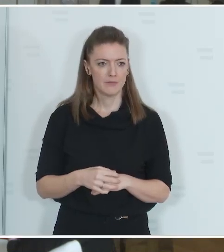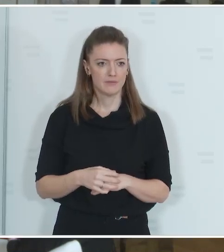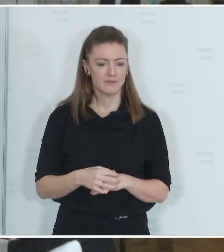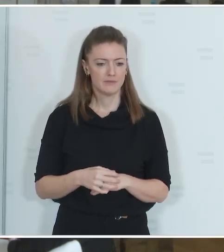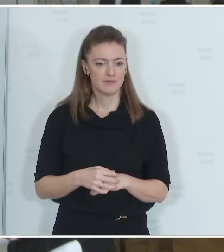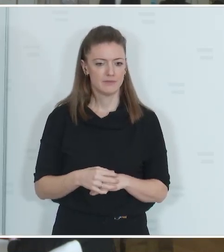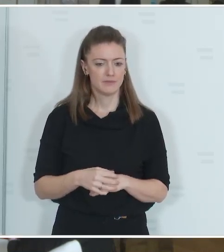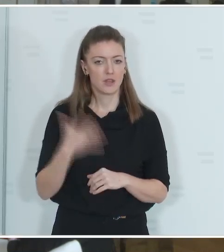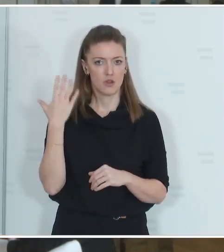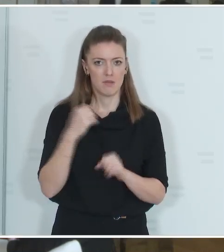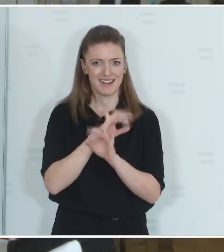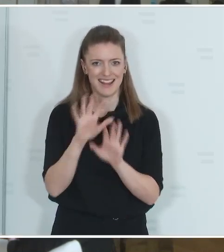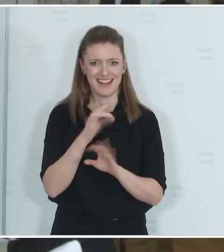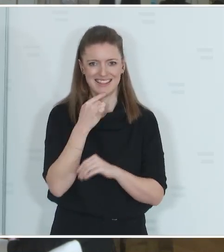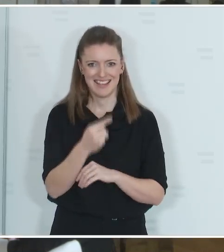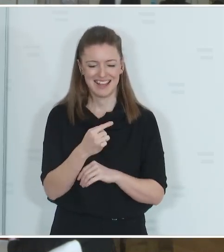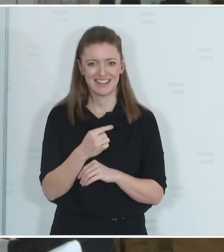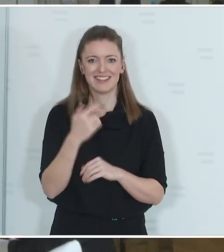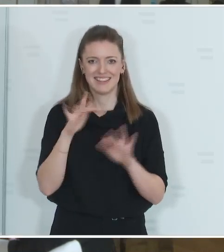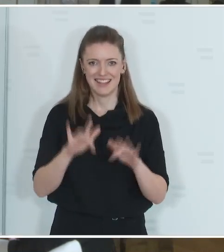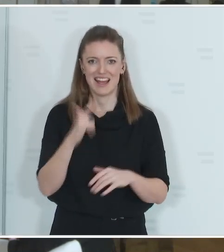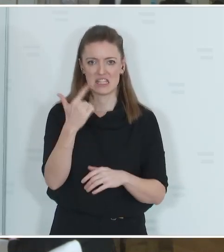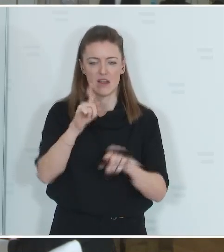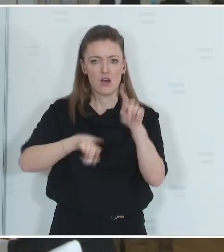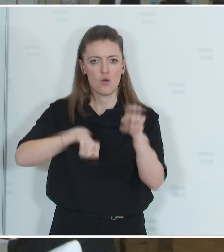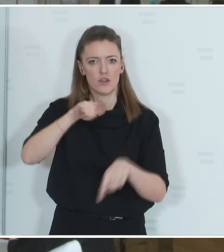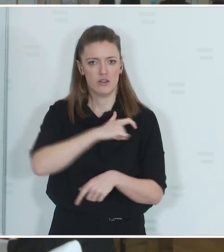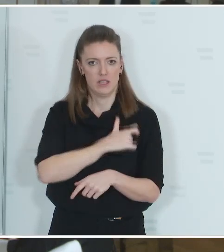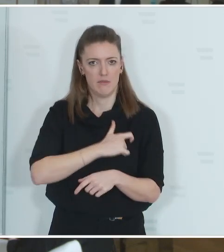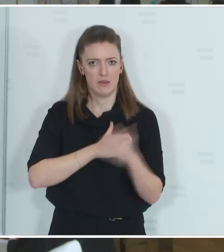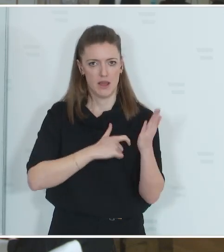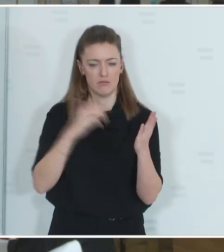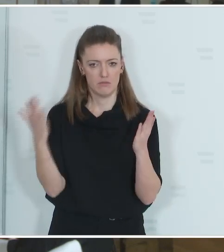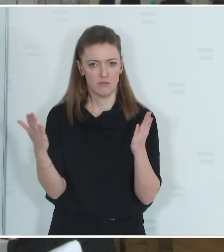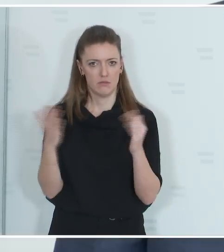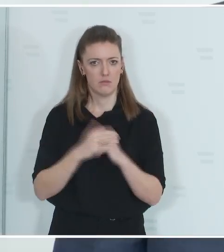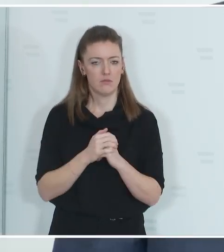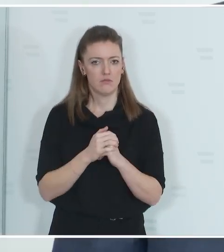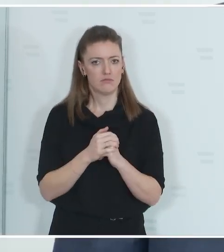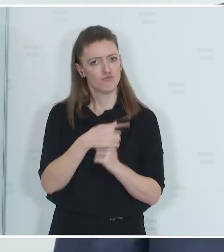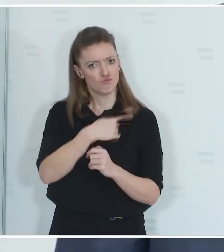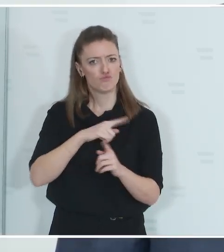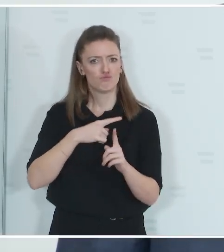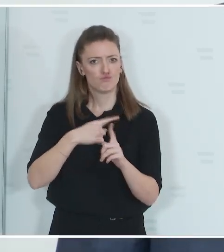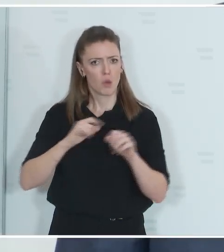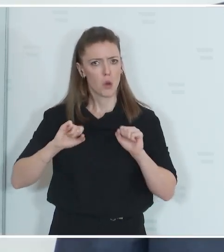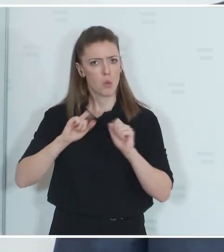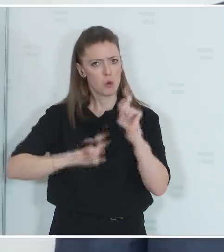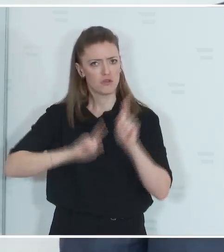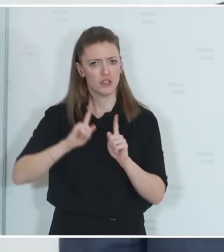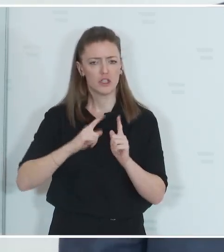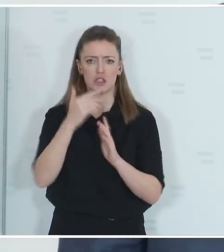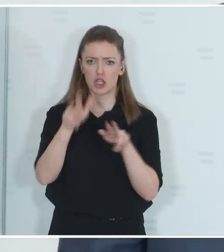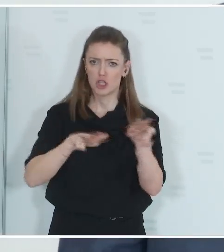an dieser Stelle klar sagen, wir sind eben zwei unterschiedliche Parteien, die sich ein ambitioniertes Regierungsprogramm vorgenommen